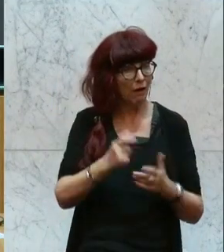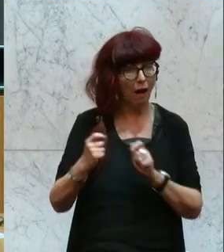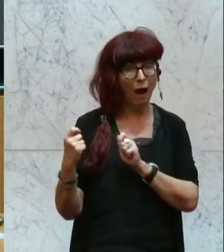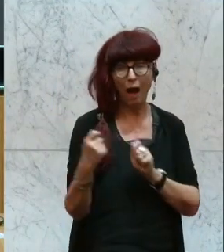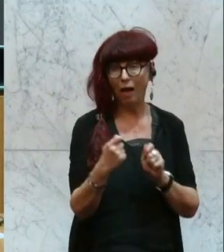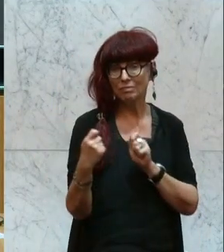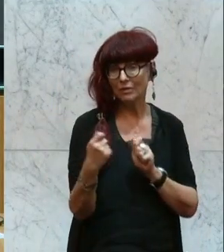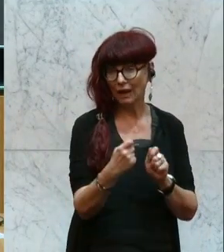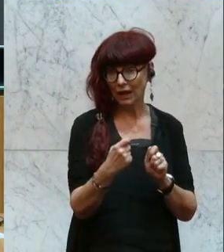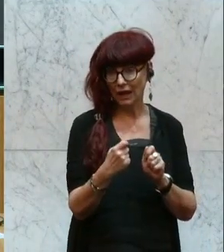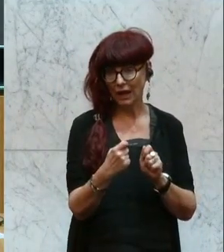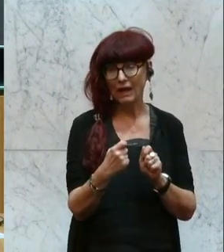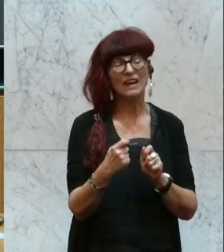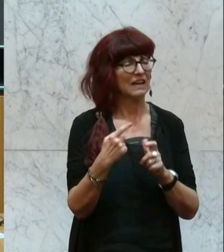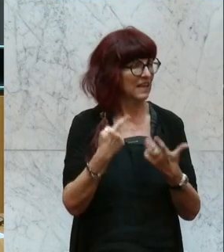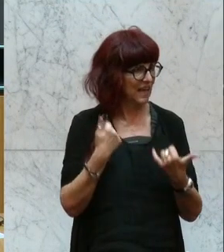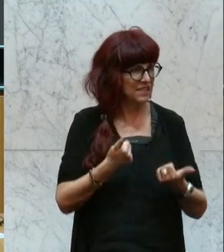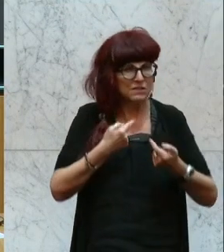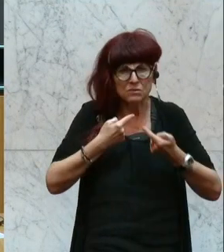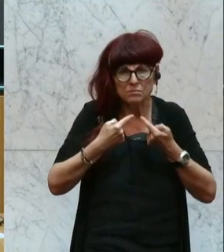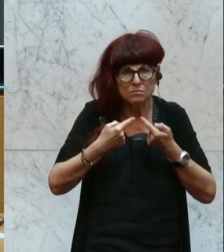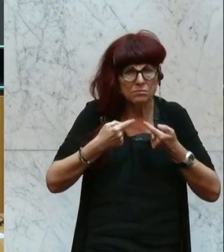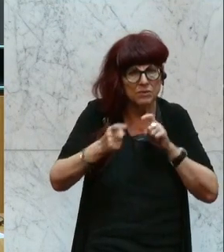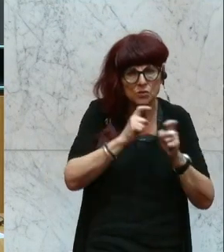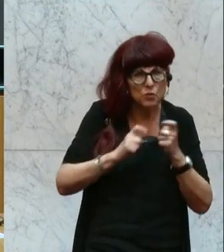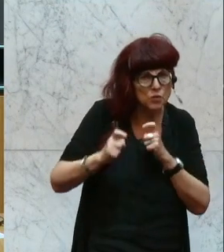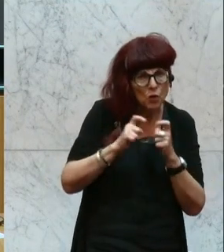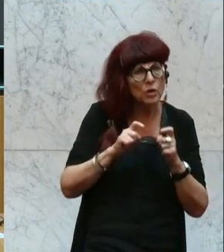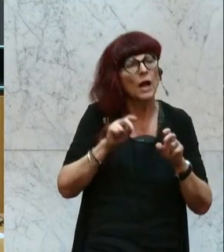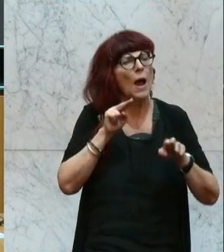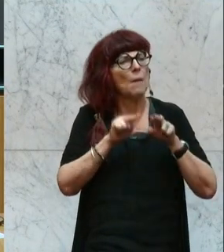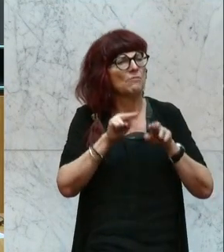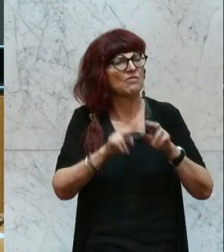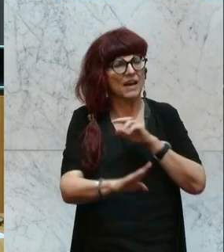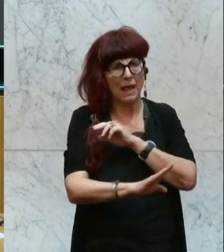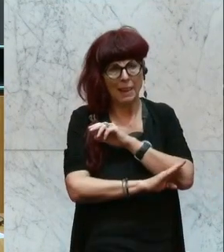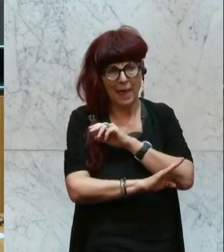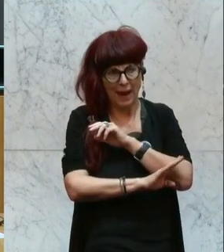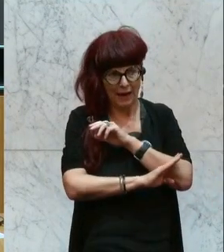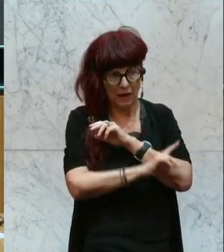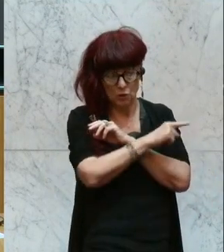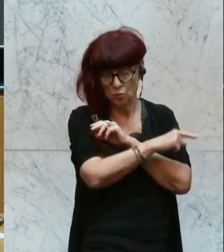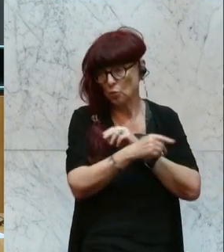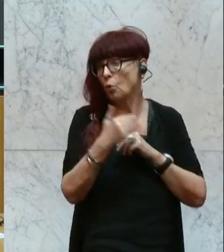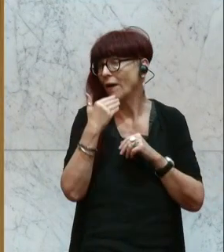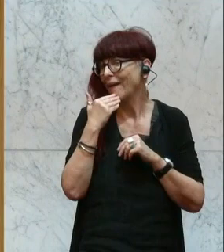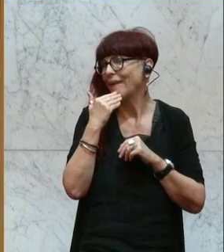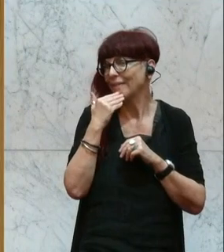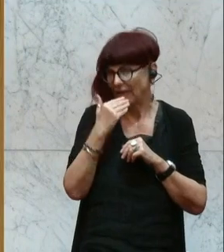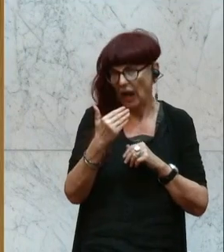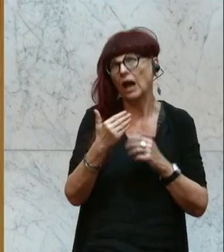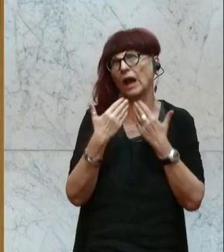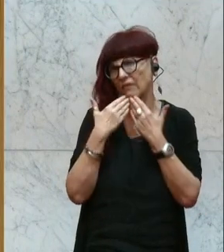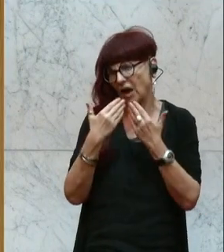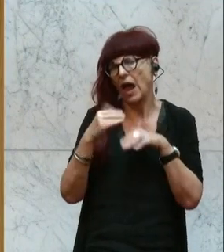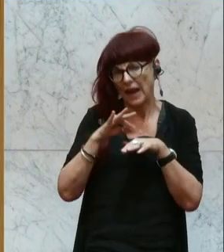behandelt werden, die sich um die Pflegelehre handeln, die Sie zwar dankenswerterweise jetzt endlich eingeführt